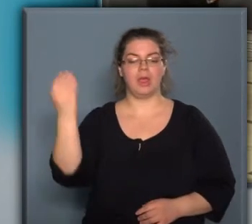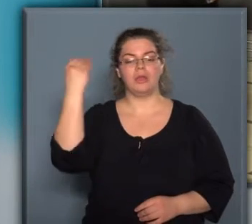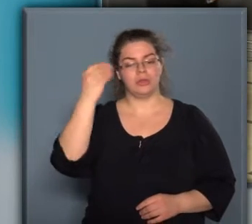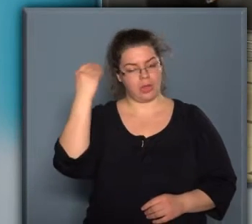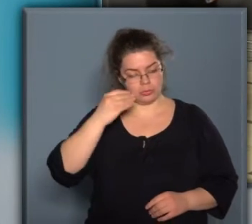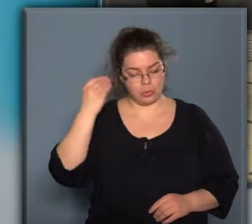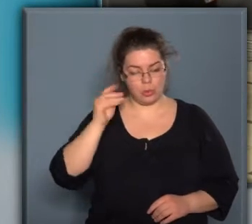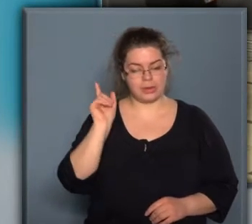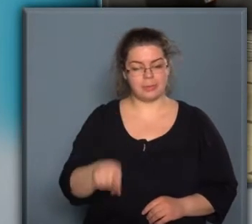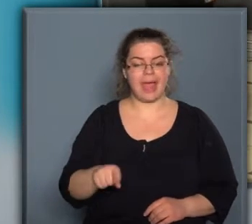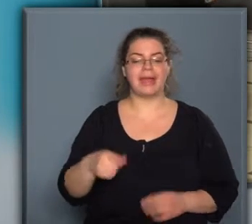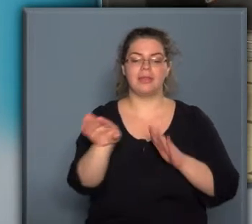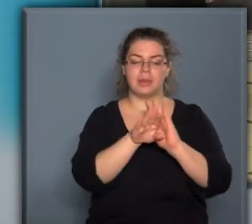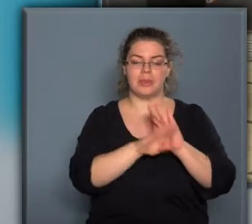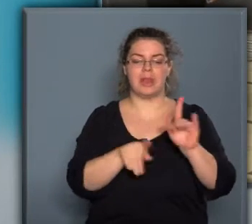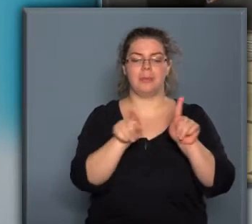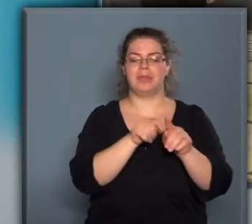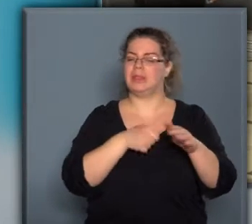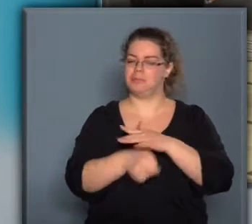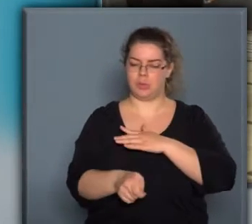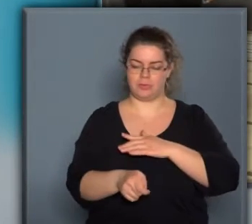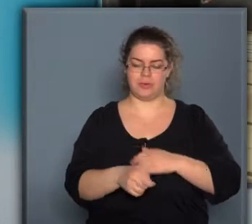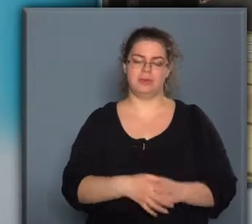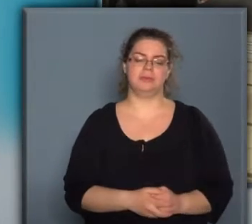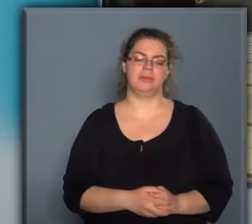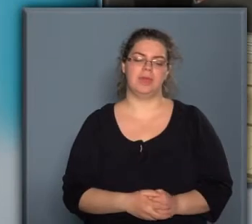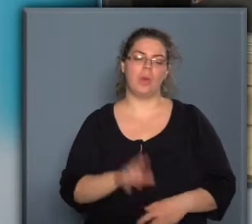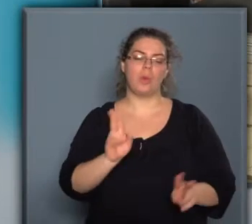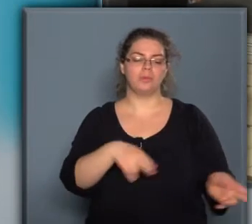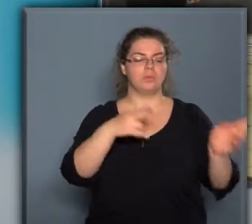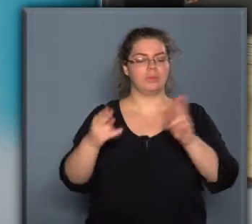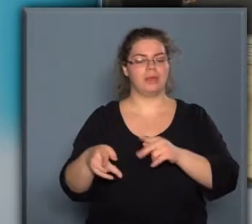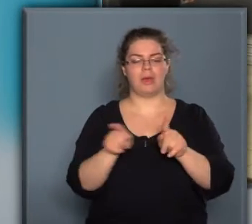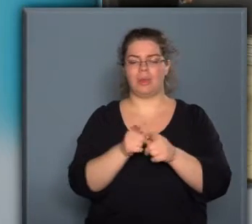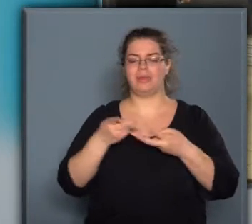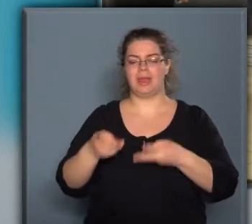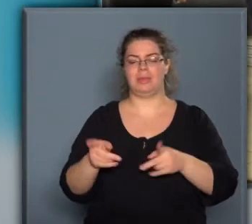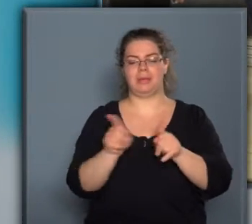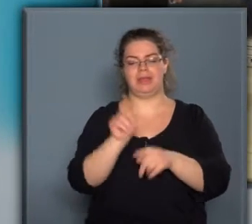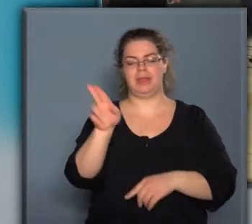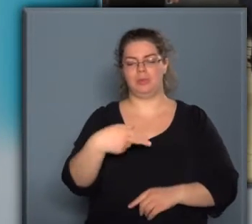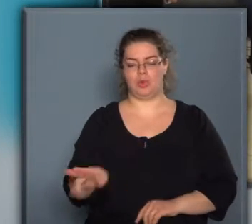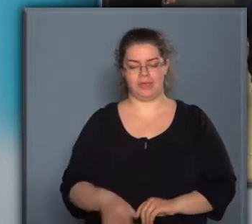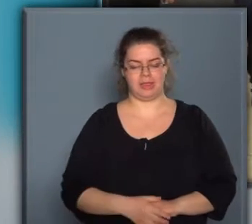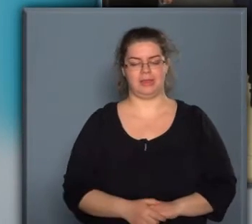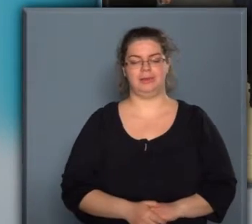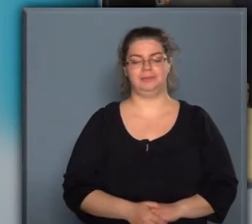tanuld meg a szabályokat, mint egy profi, hogy aztán úgy szegd meg őket, mint egy művész.